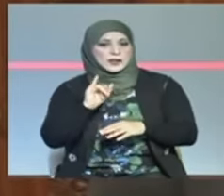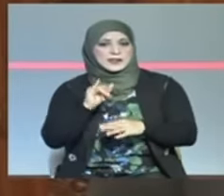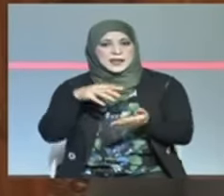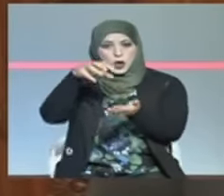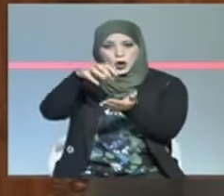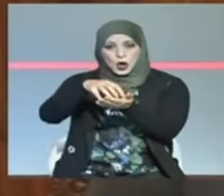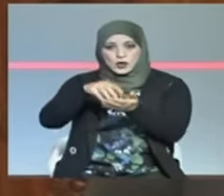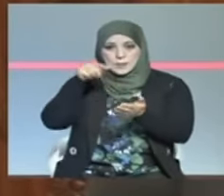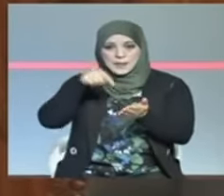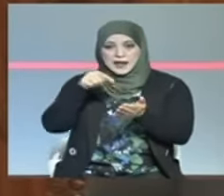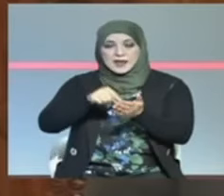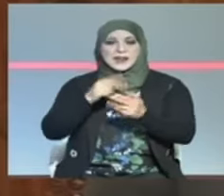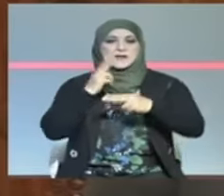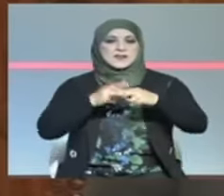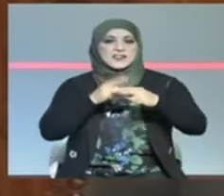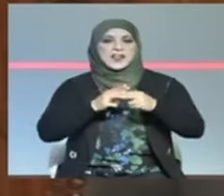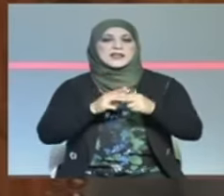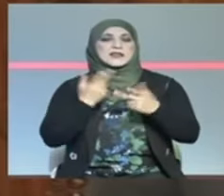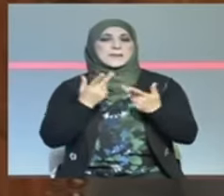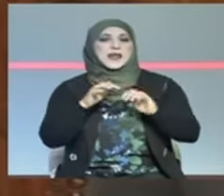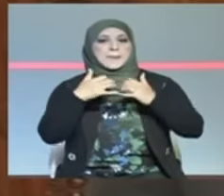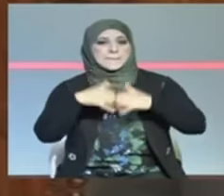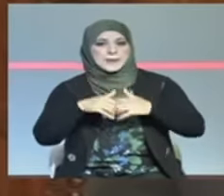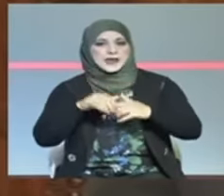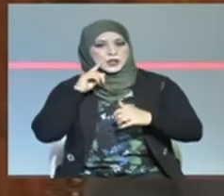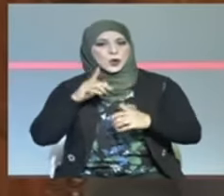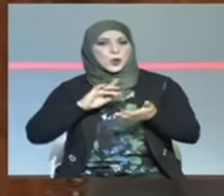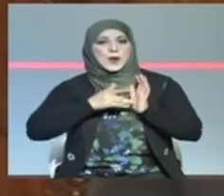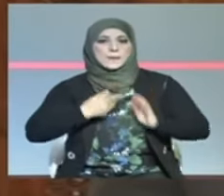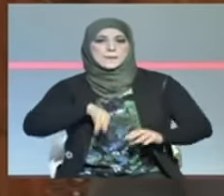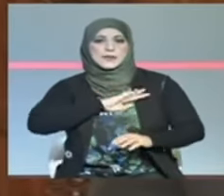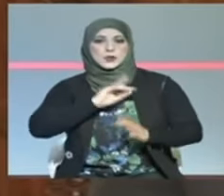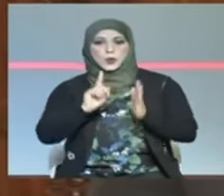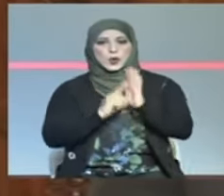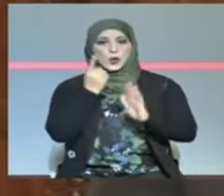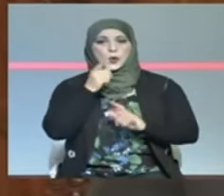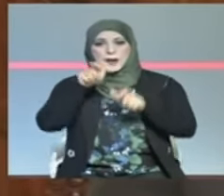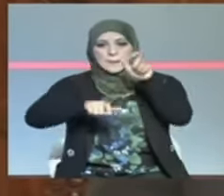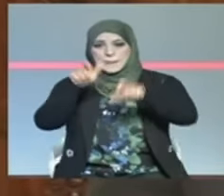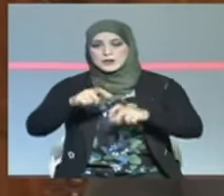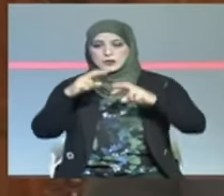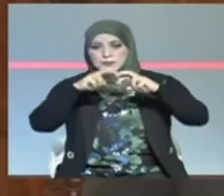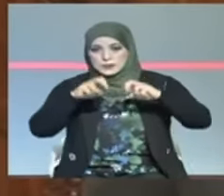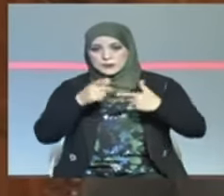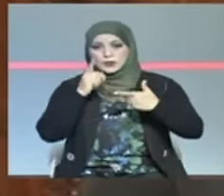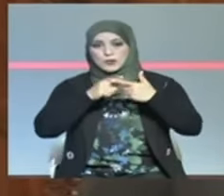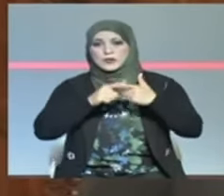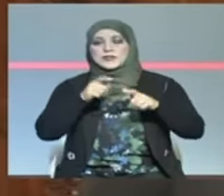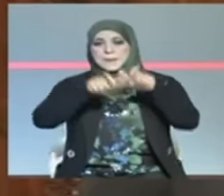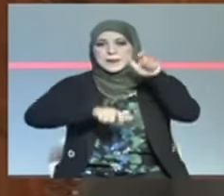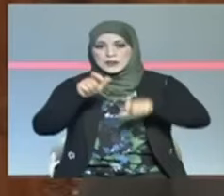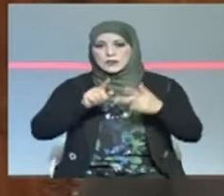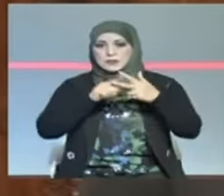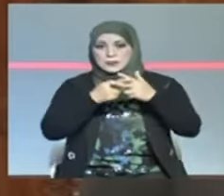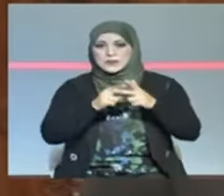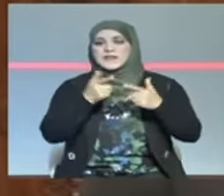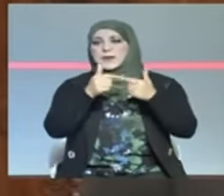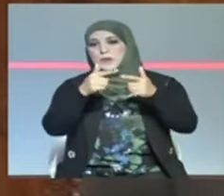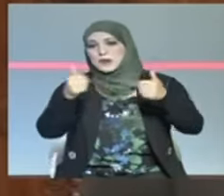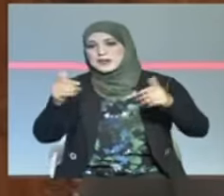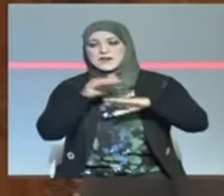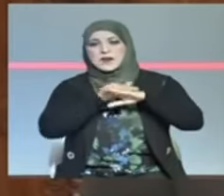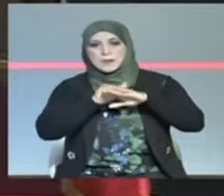بسفاقس الذي يكون هو الدعم الأساسي والمؤثر الأساسي للباحثين والصناعيين في مختلف المجالات خاصة